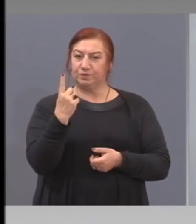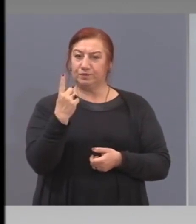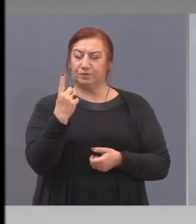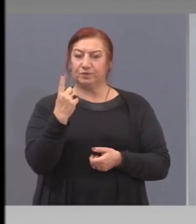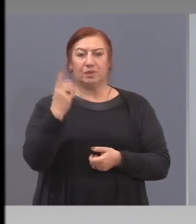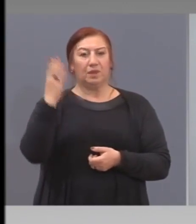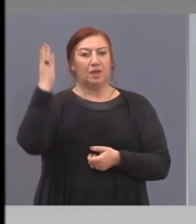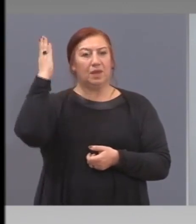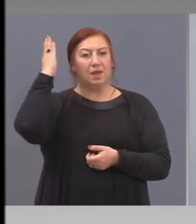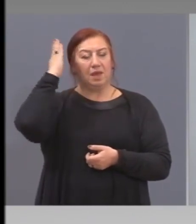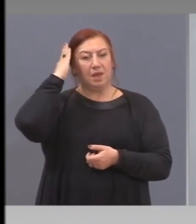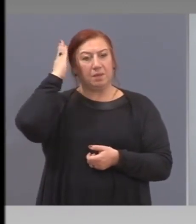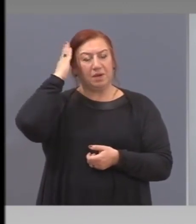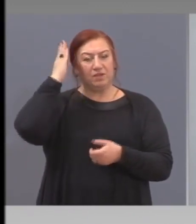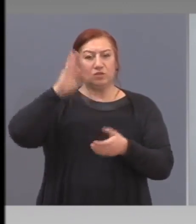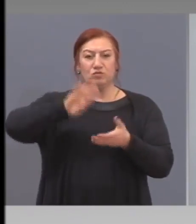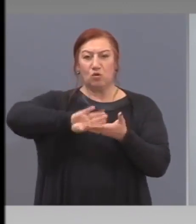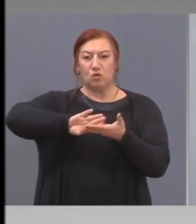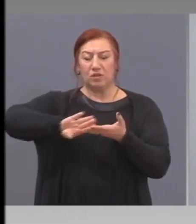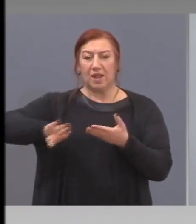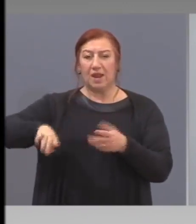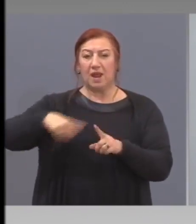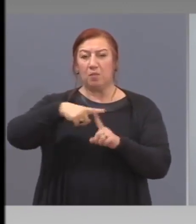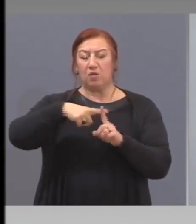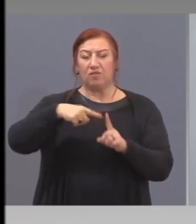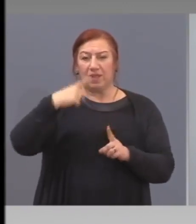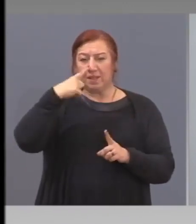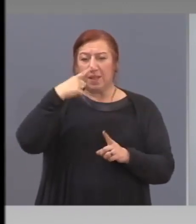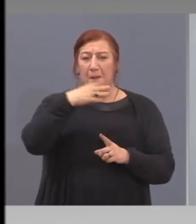Правителството отделя половин милиард лева